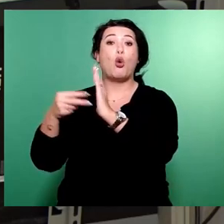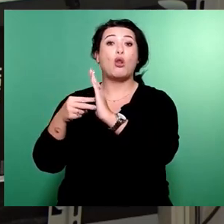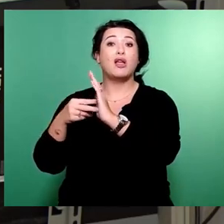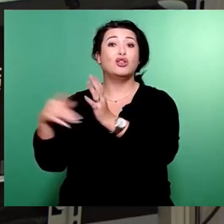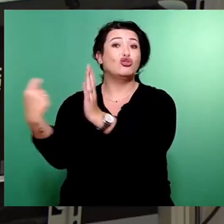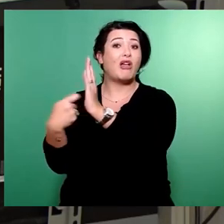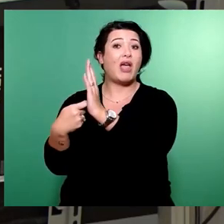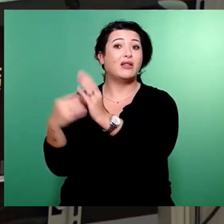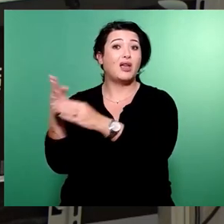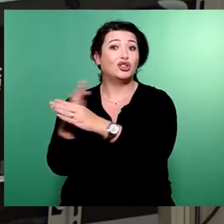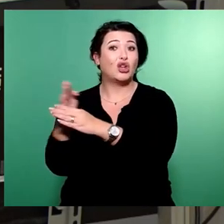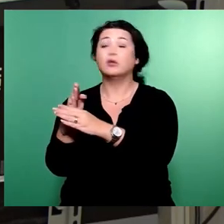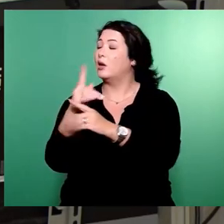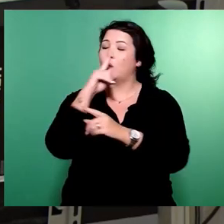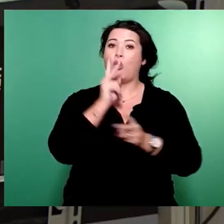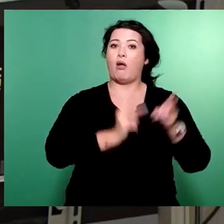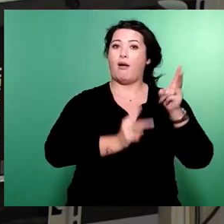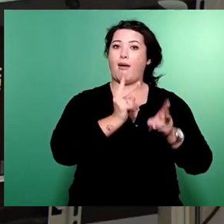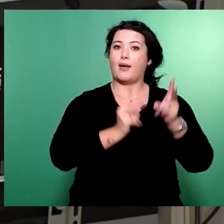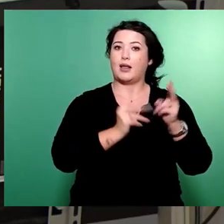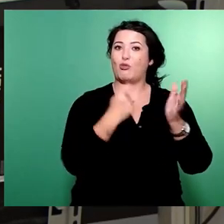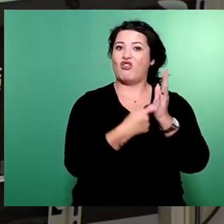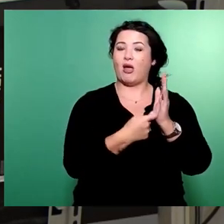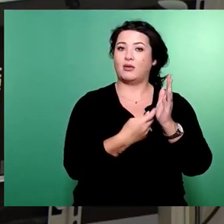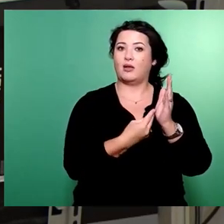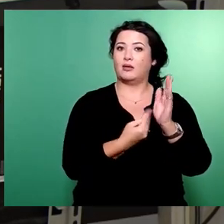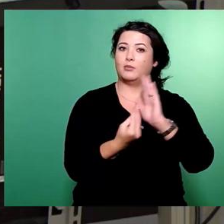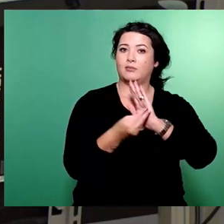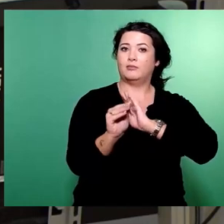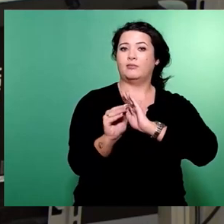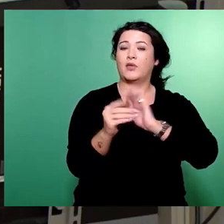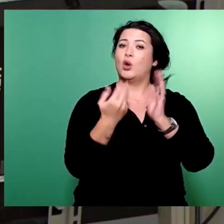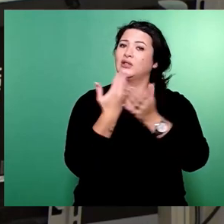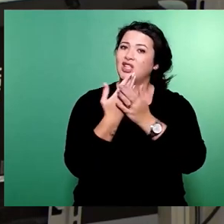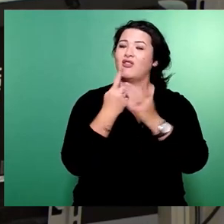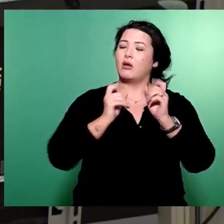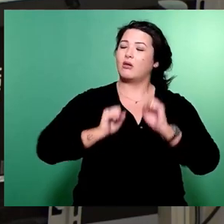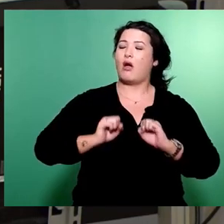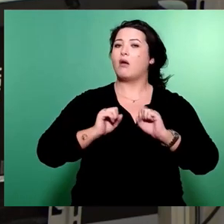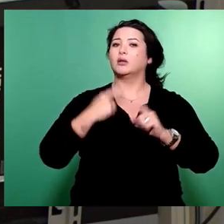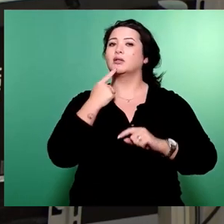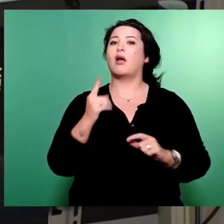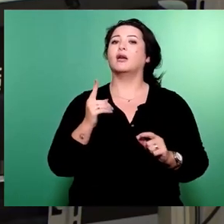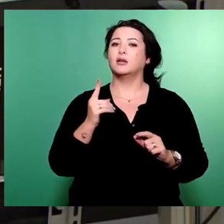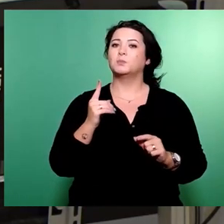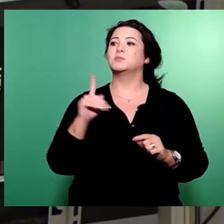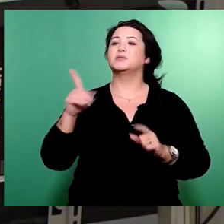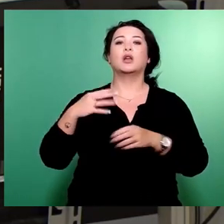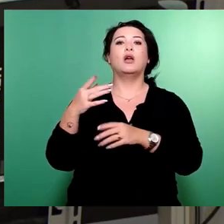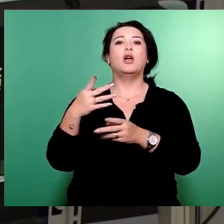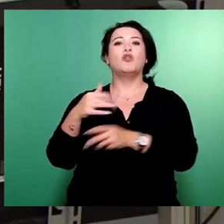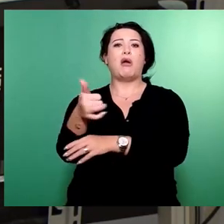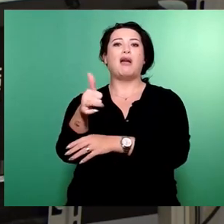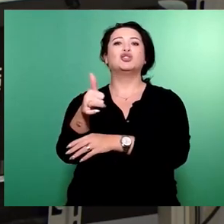eine rechtliche Bewertung vorgenommen. Und deshalb könnte man guten Gewissens eine solche Einschätzung vornehmen.